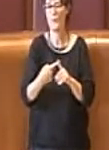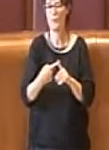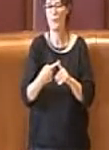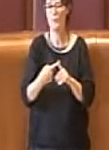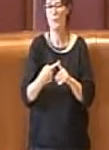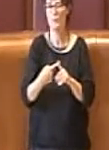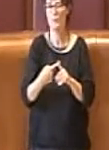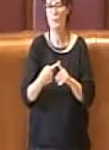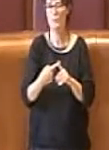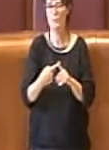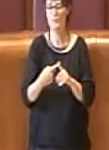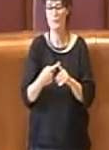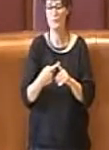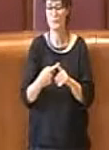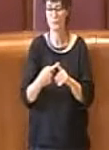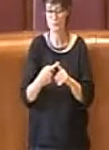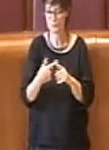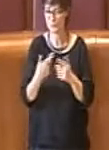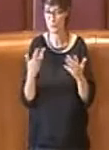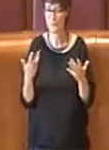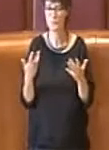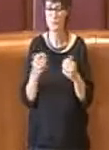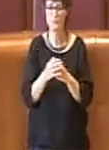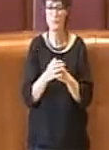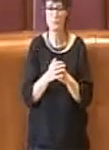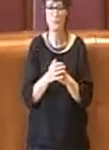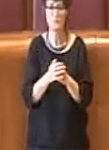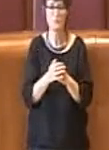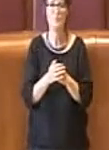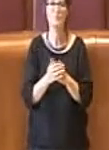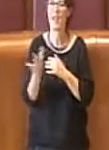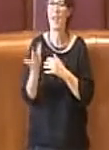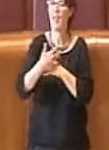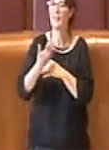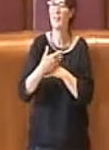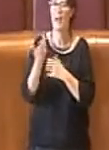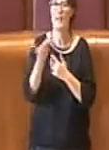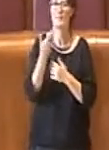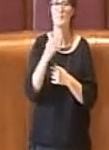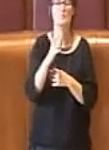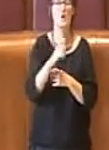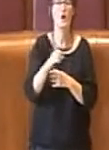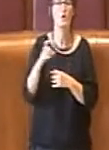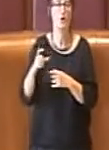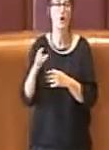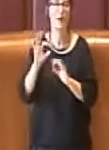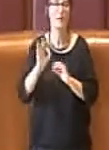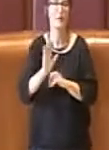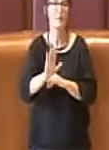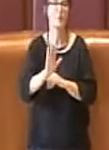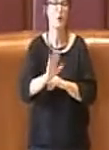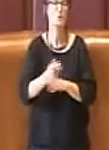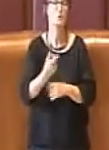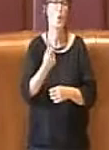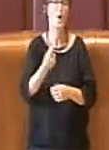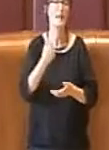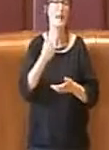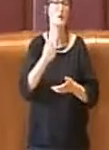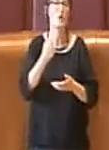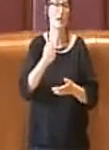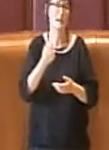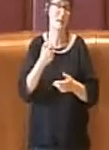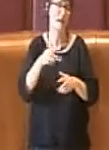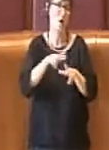tramite eventualmente le entrate sul conto corrente di testoreria della Comune di Roma eventuali donazioni